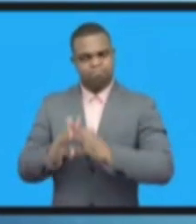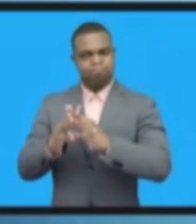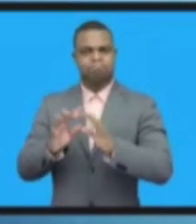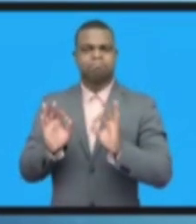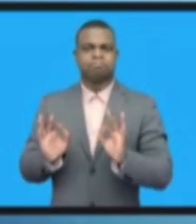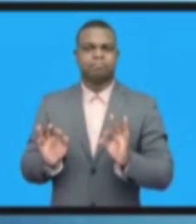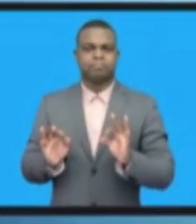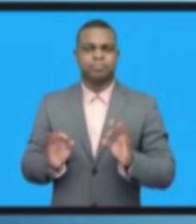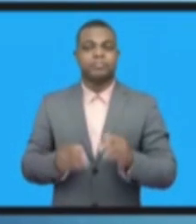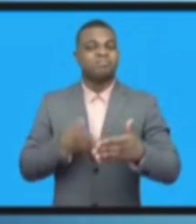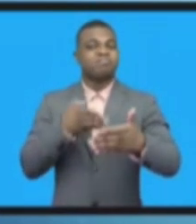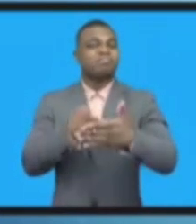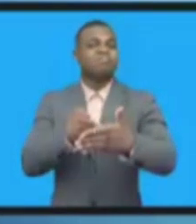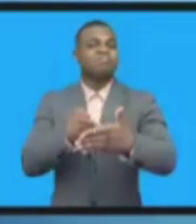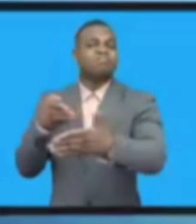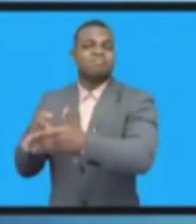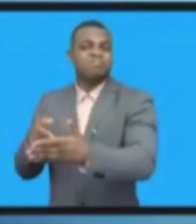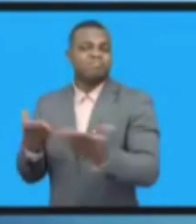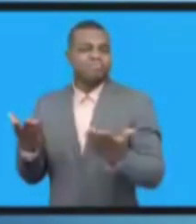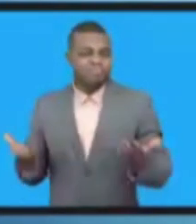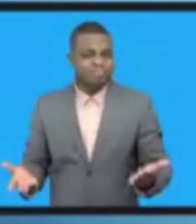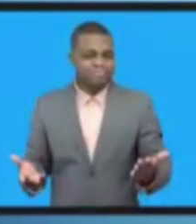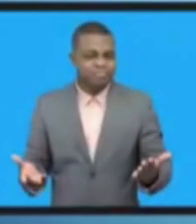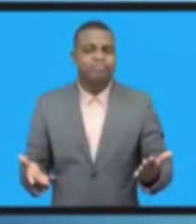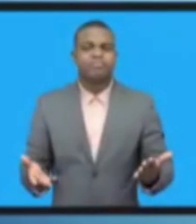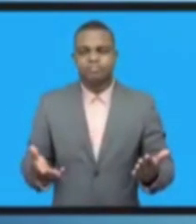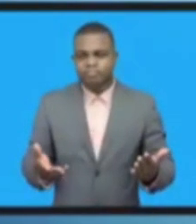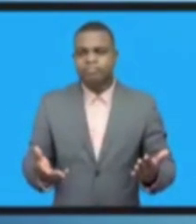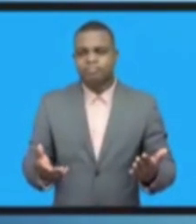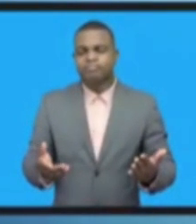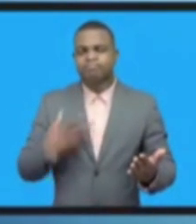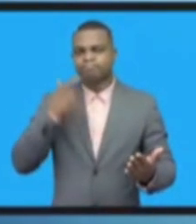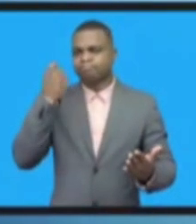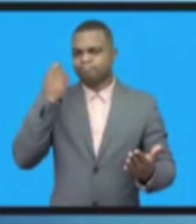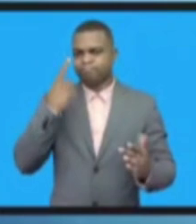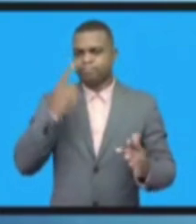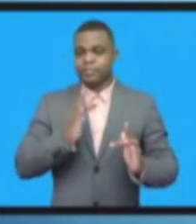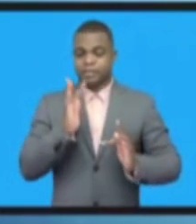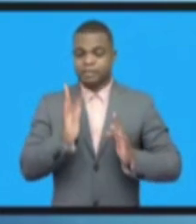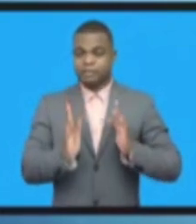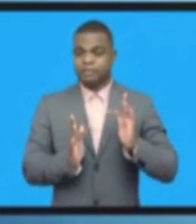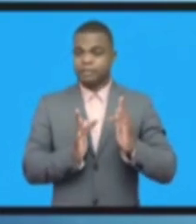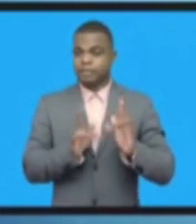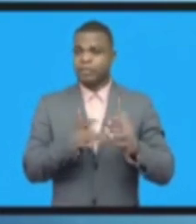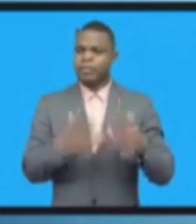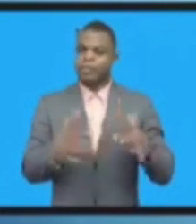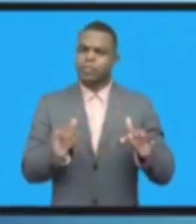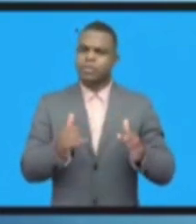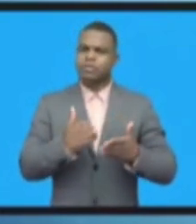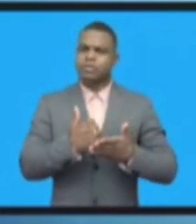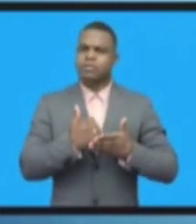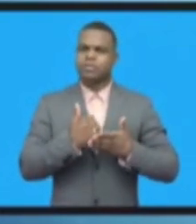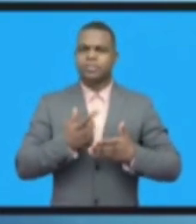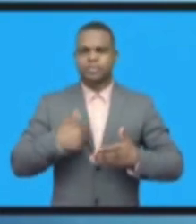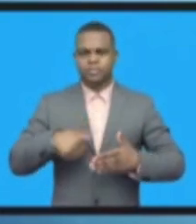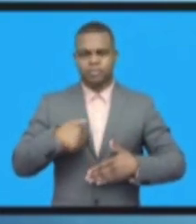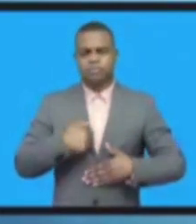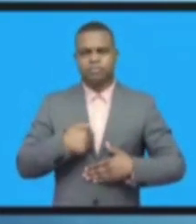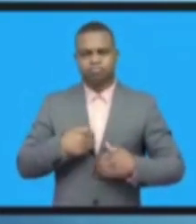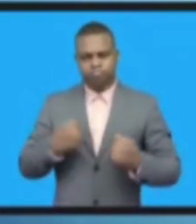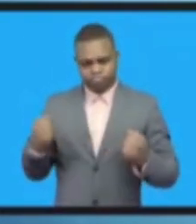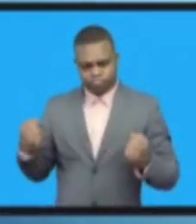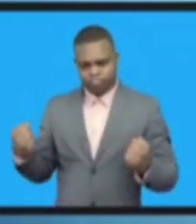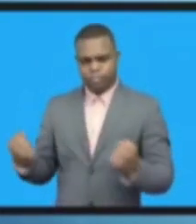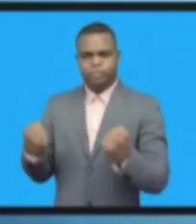интернета, осознавая, что интернет может быть и продуктивной силой, и той силой, в